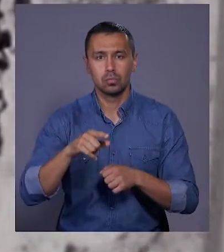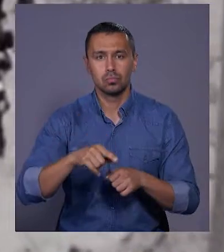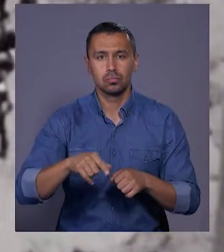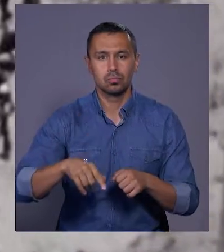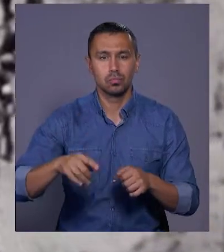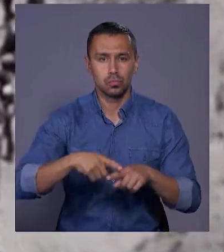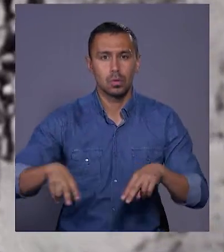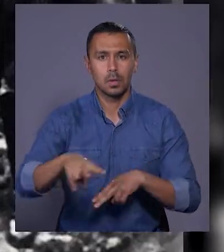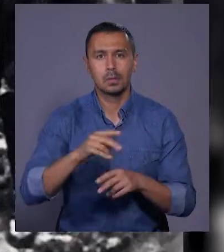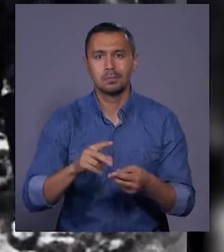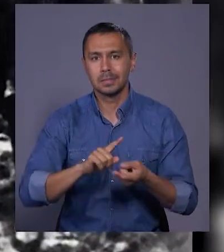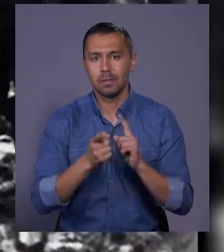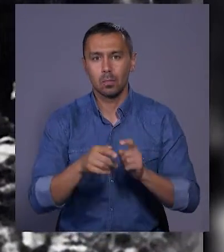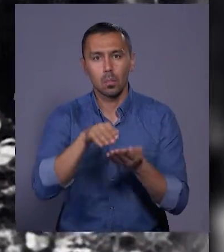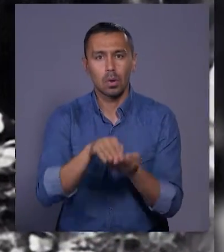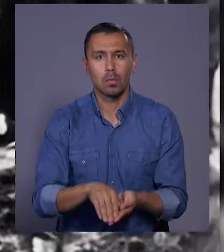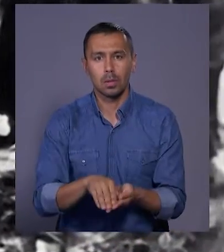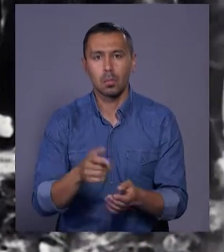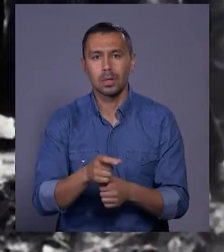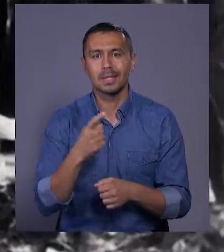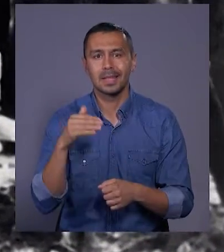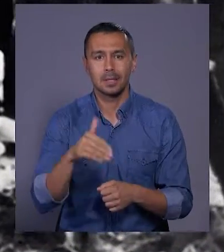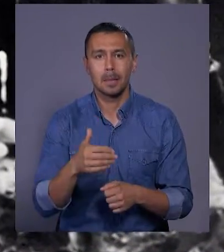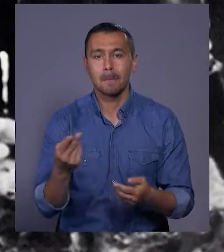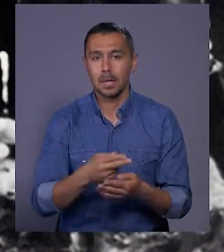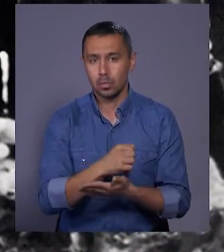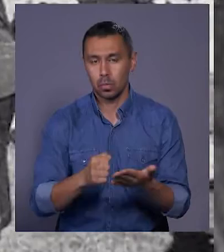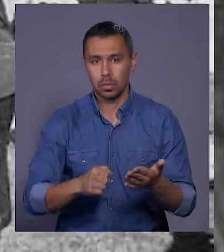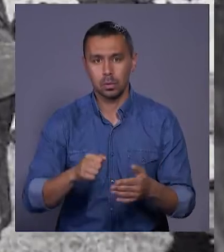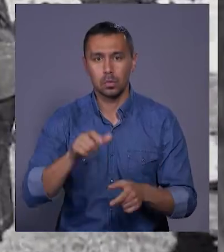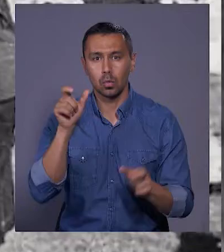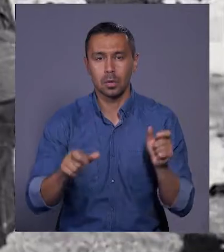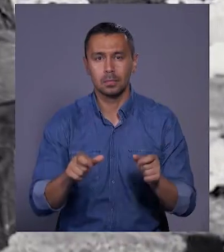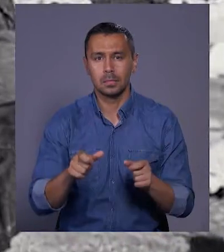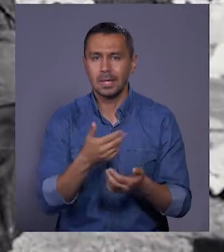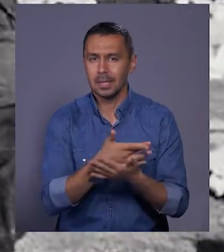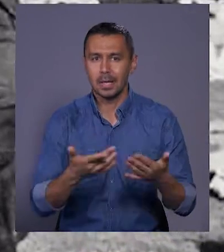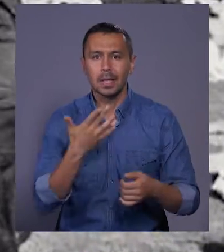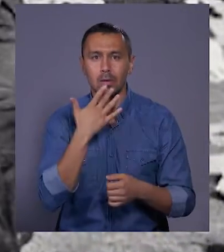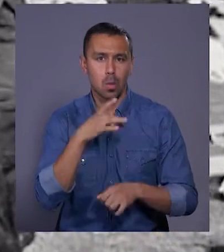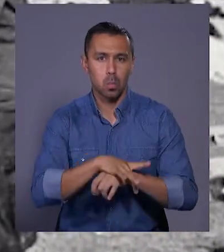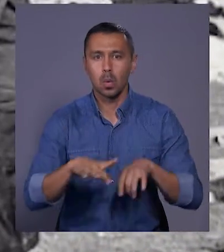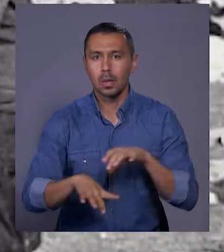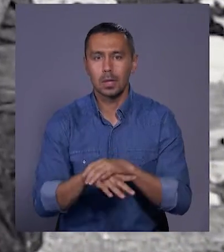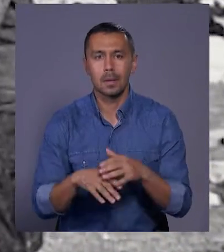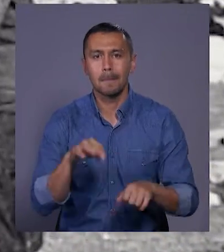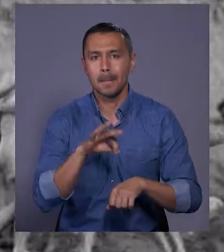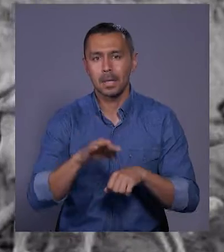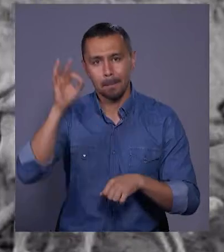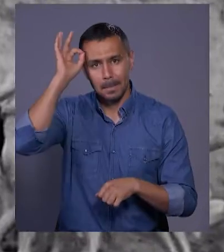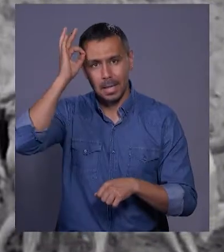щонайменше для 100 тисяч беззбройних людей. Євреїв, ромів, українських націоналістів, полонених, пацієнтів